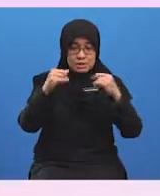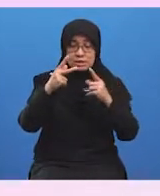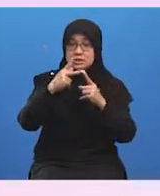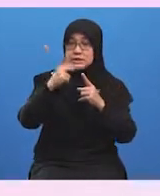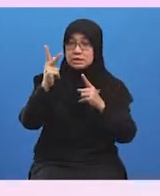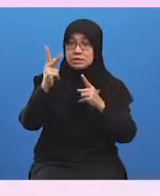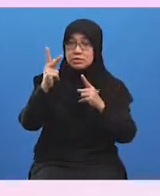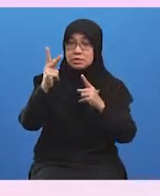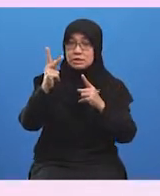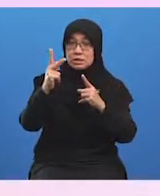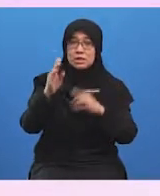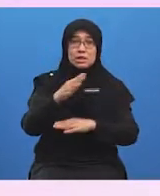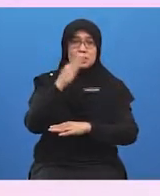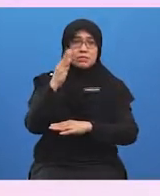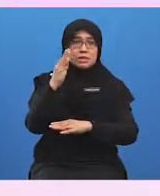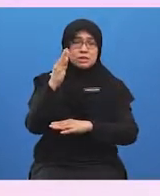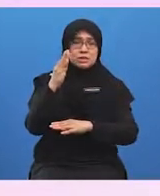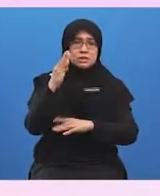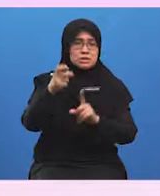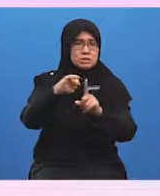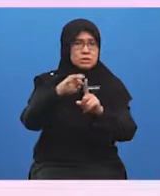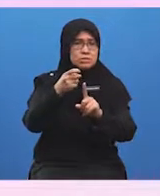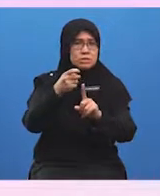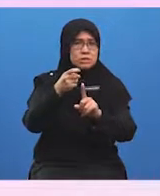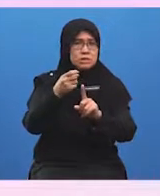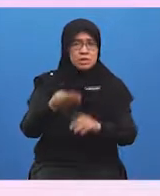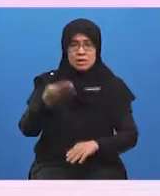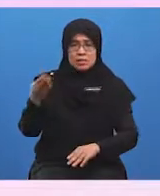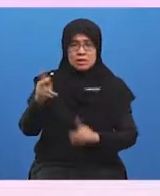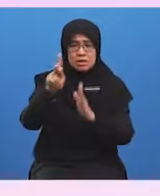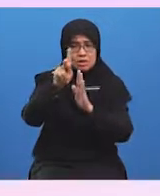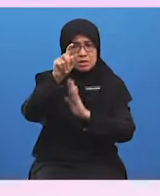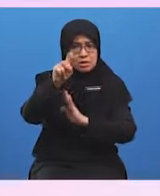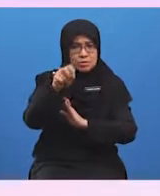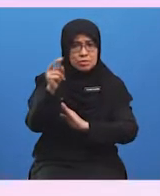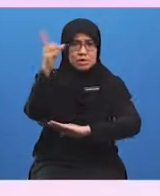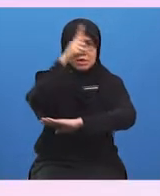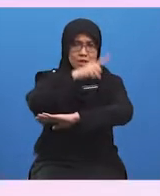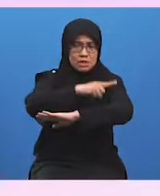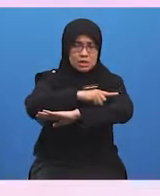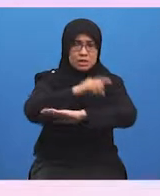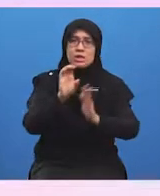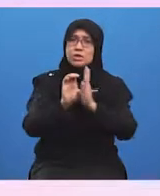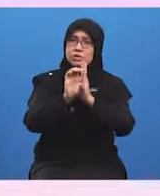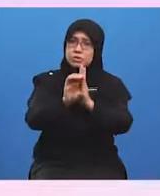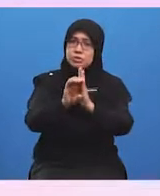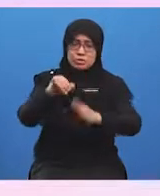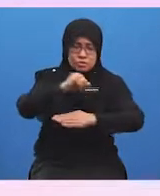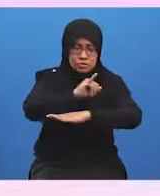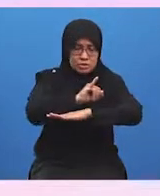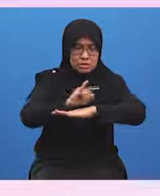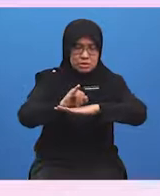Keluaran PKS biasanya terdiri daripada barang keperluan hadian pengguna. Contohnya, keluaran industri